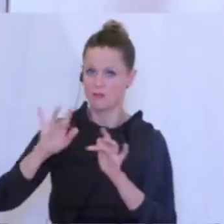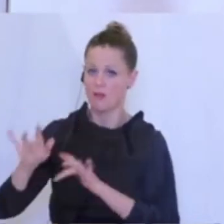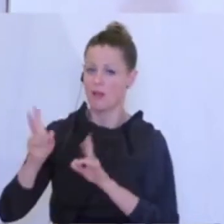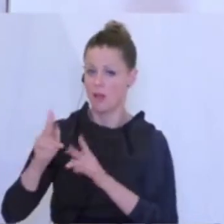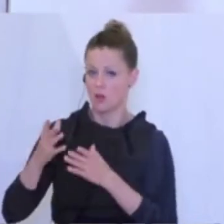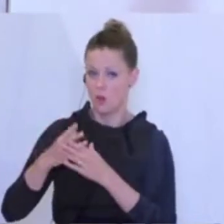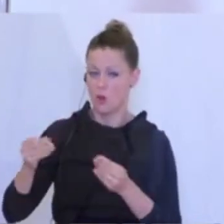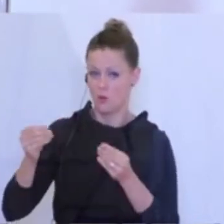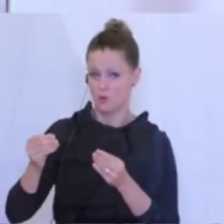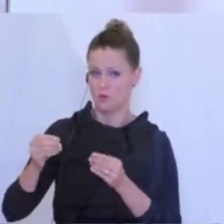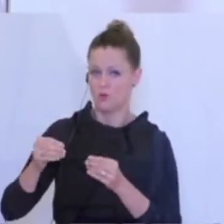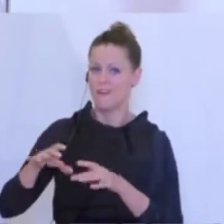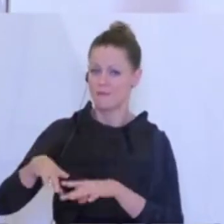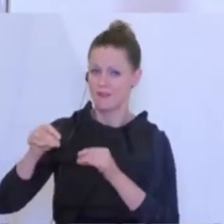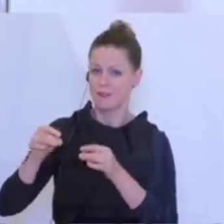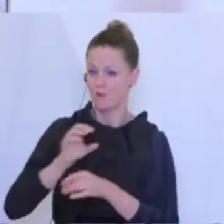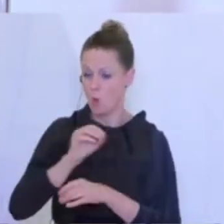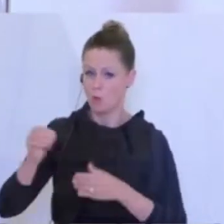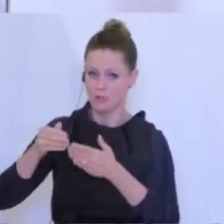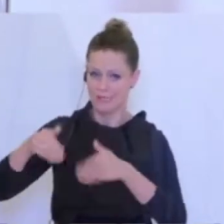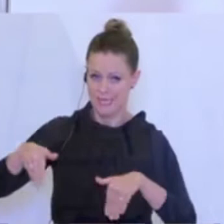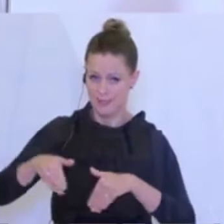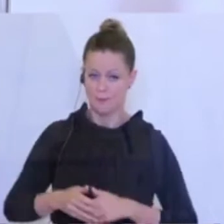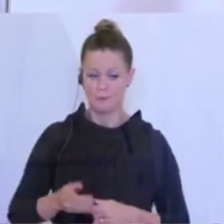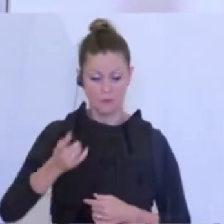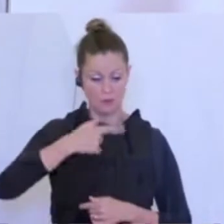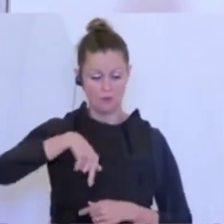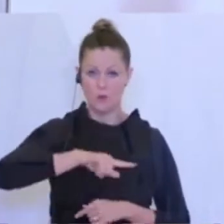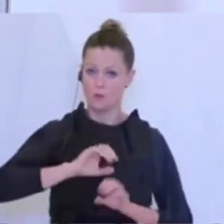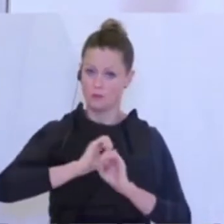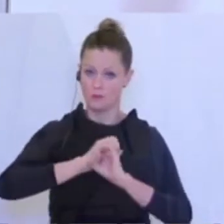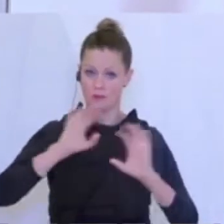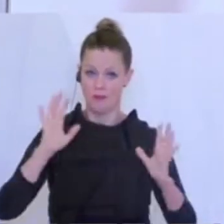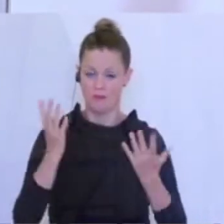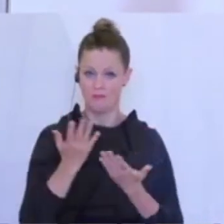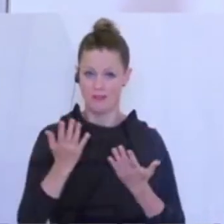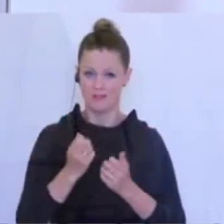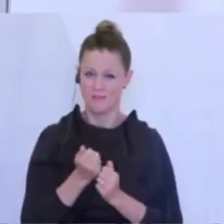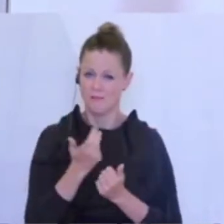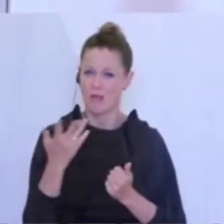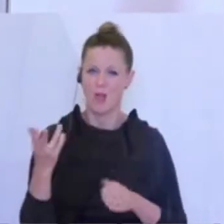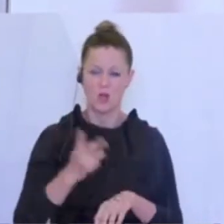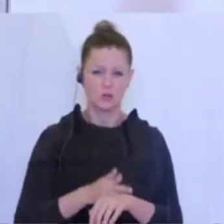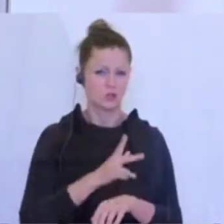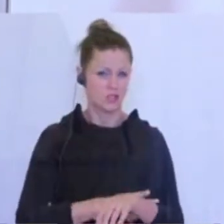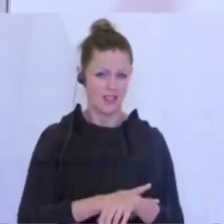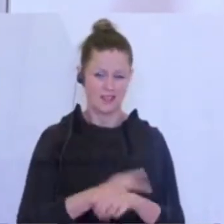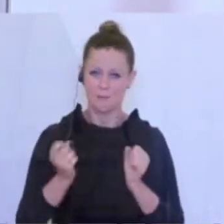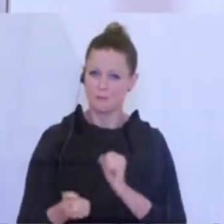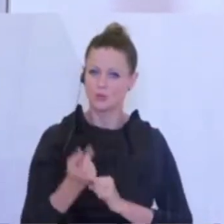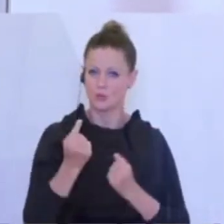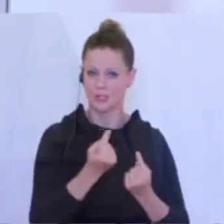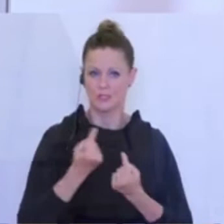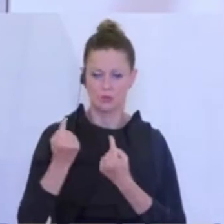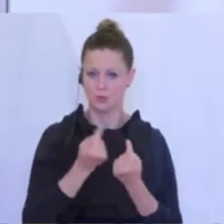an unseren östlichen Grenzen zu finden. Klar für uns ist, dass einige Staaten in einer besonderen Situation